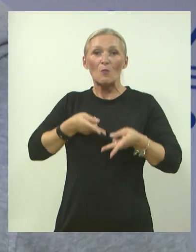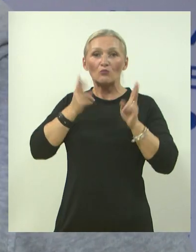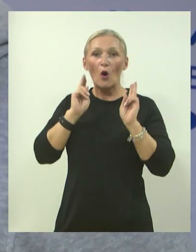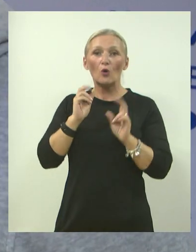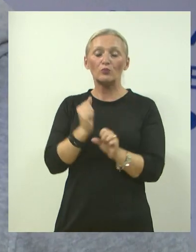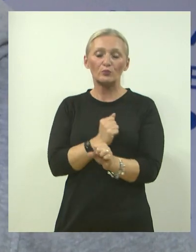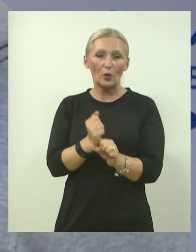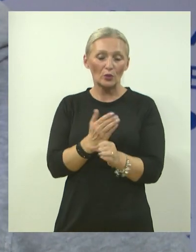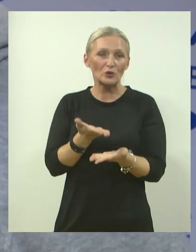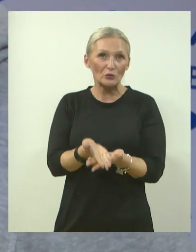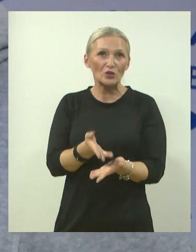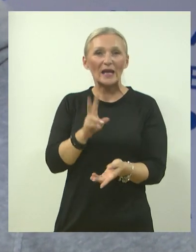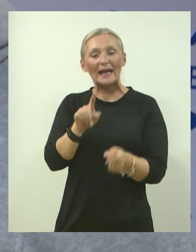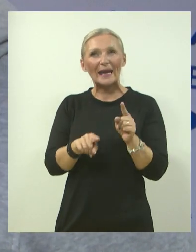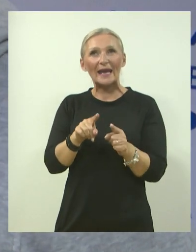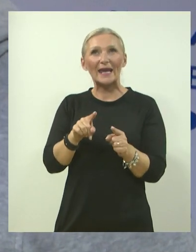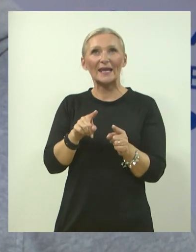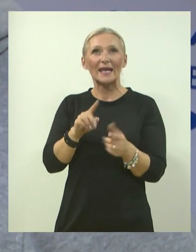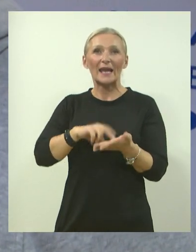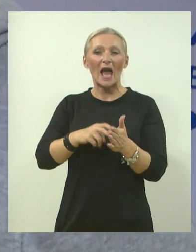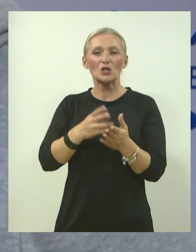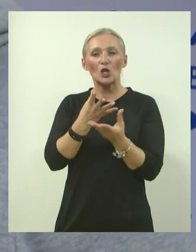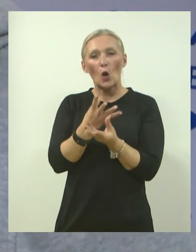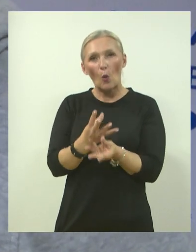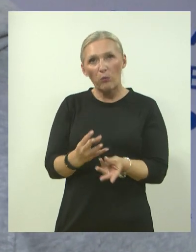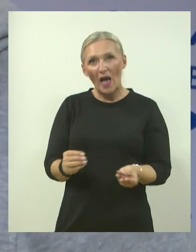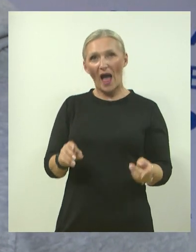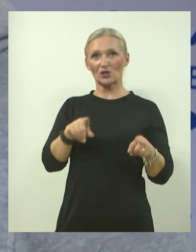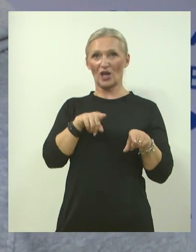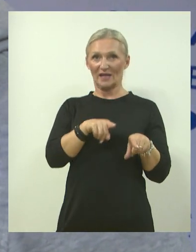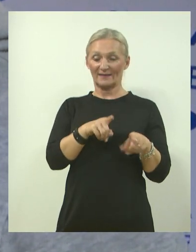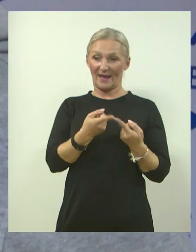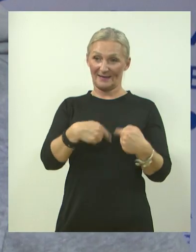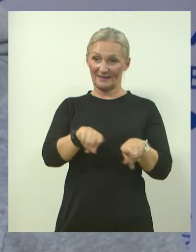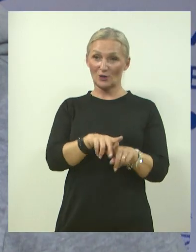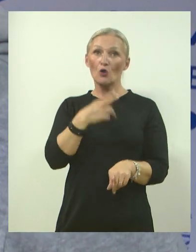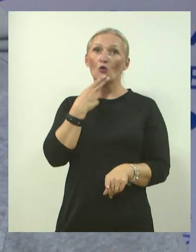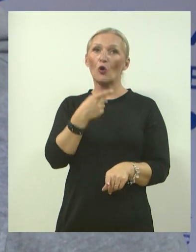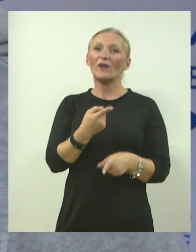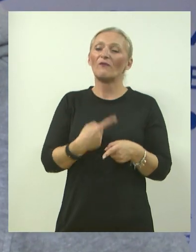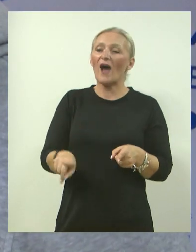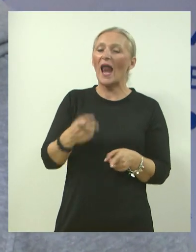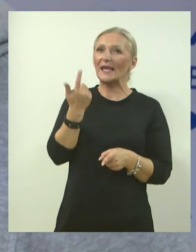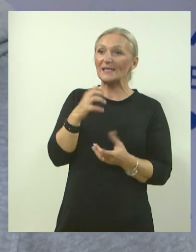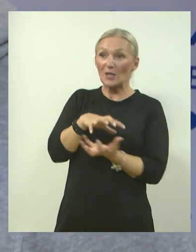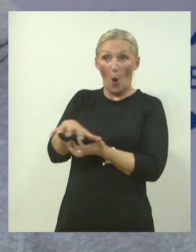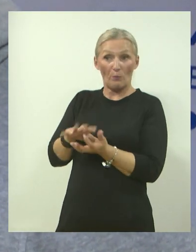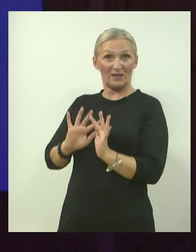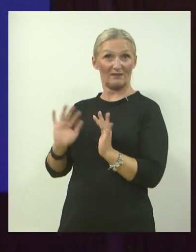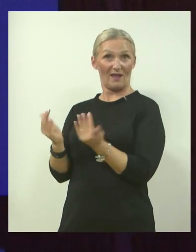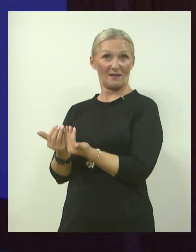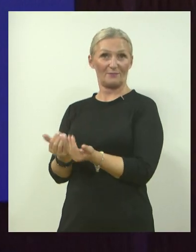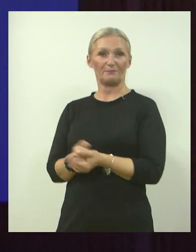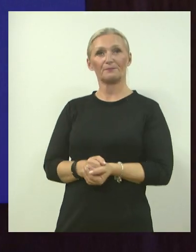poslužiti da bar na neki način uglaže taj dio koji njima nedostaje iz obiteljskog okruženja.